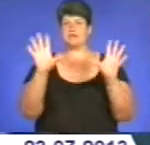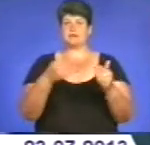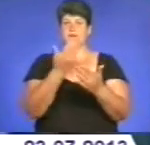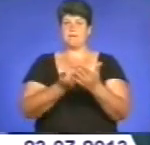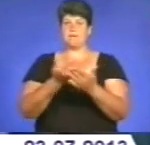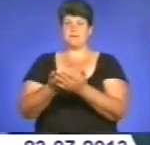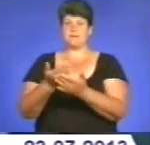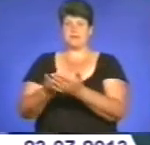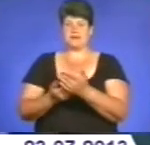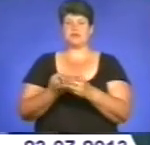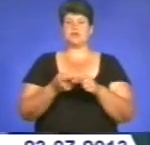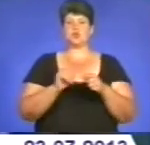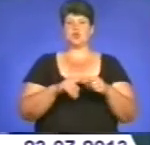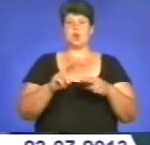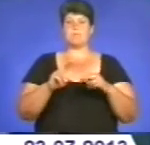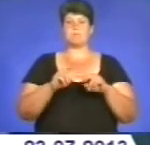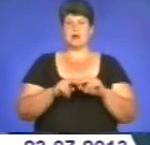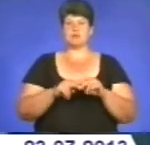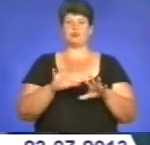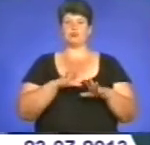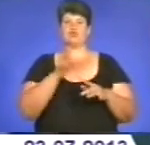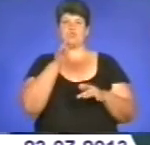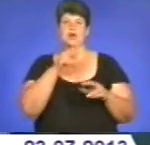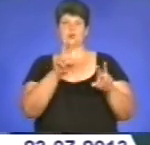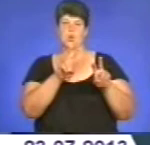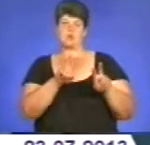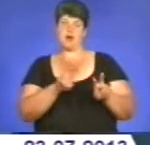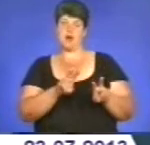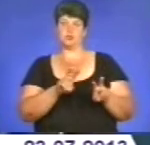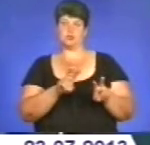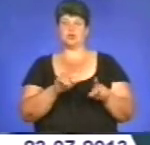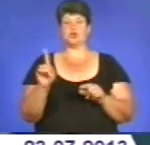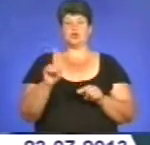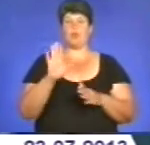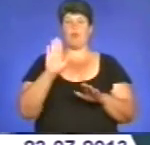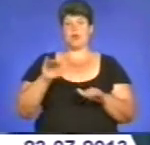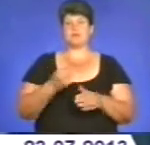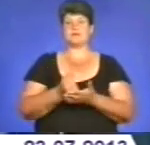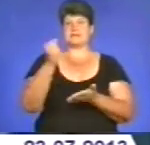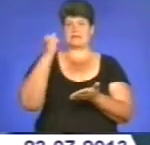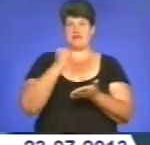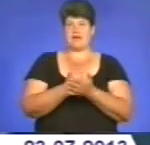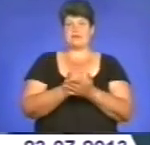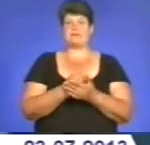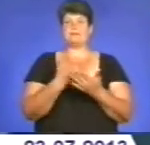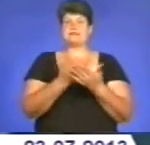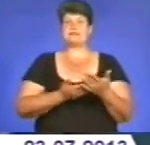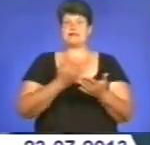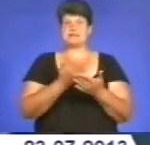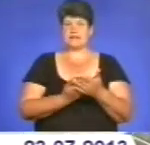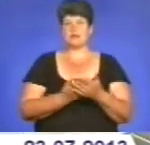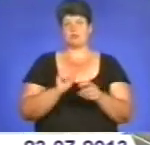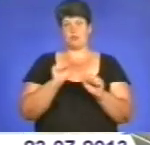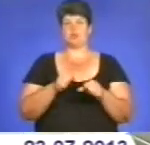цього біометричного паспорта, щоб був час розглянути, і щоб потім затвердити відповідні зразки, щоб ми почали